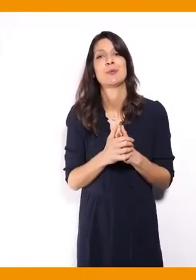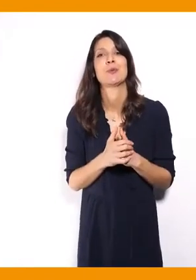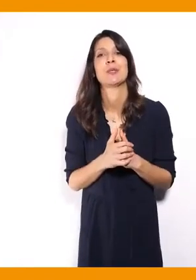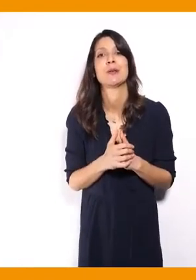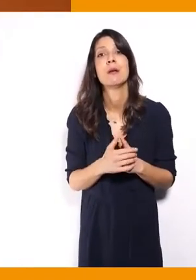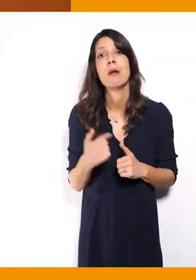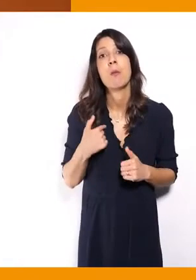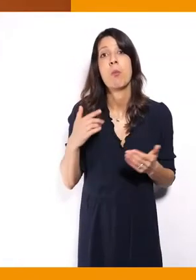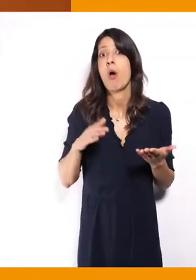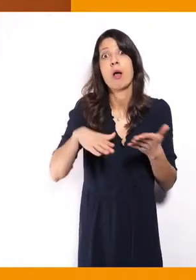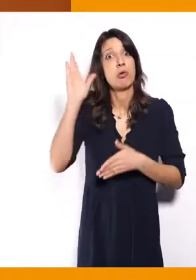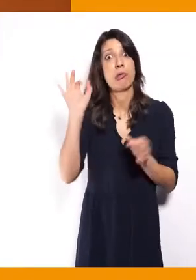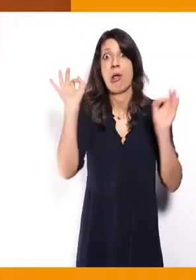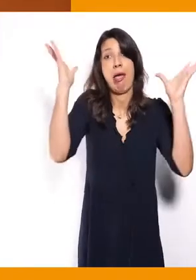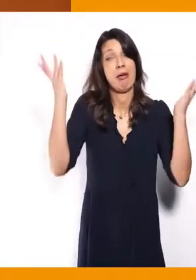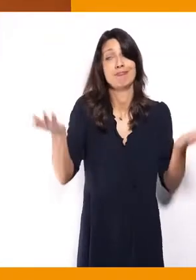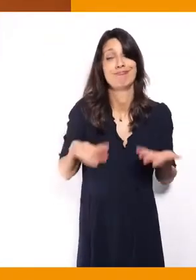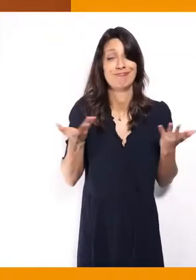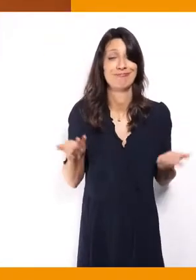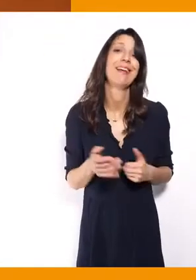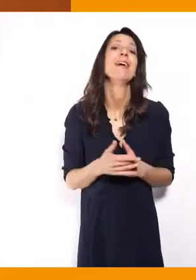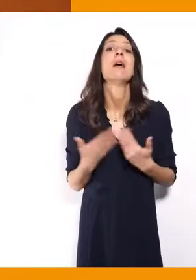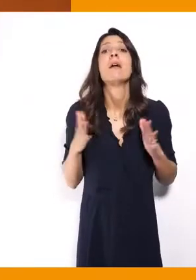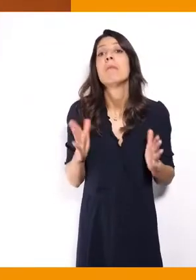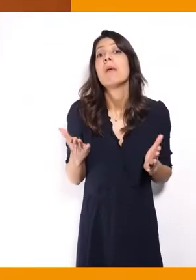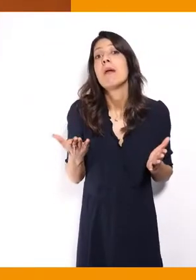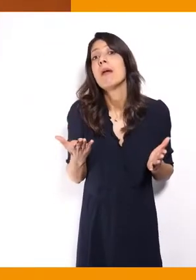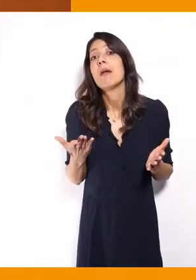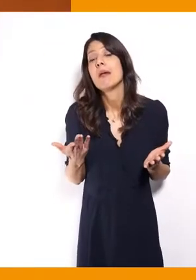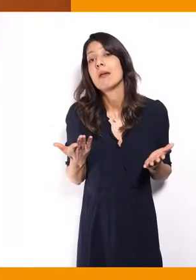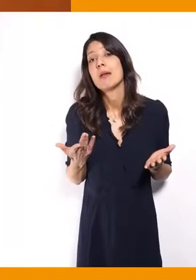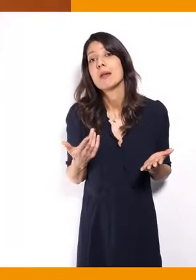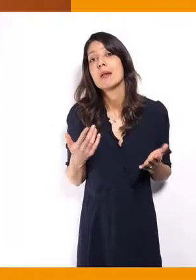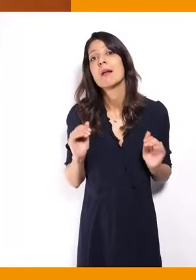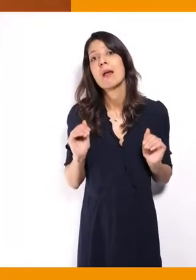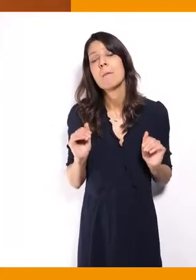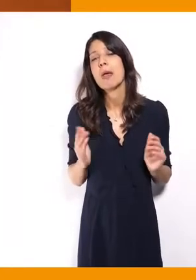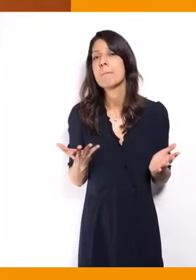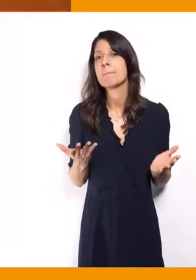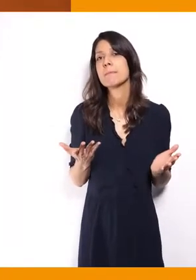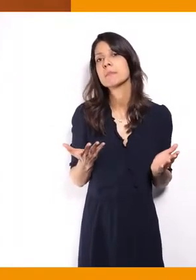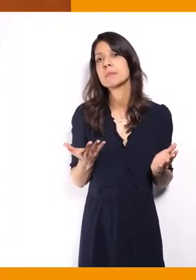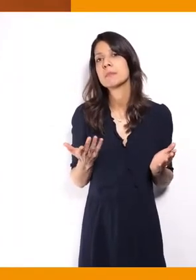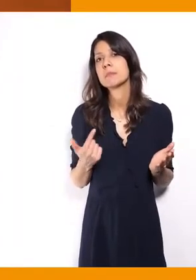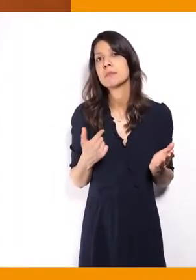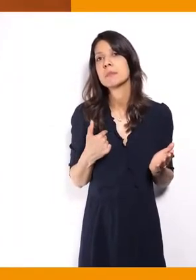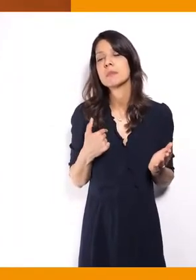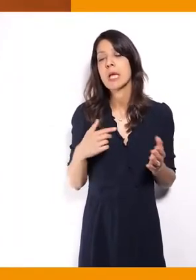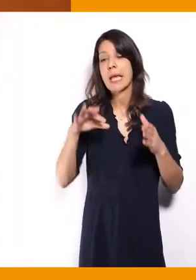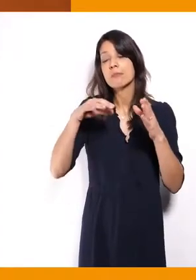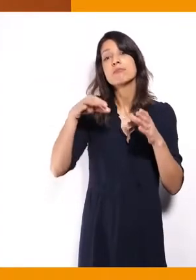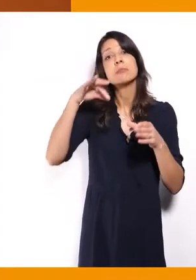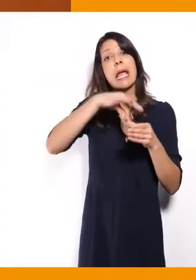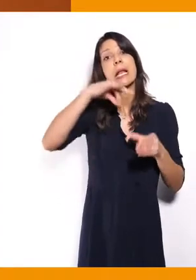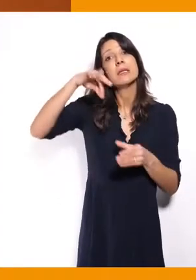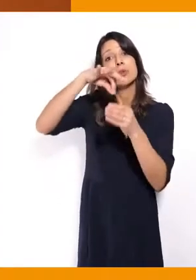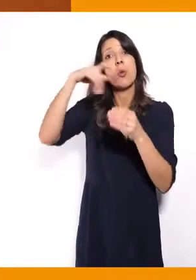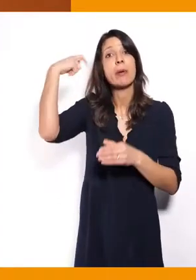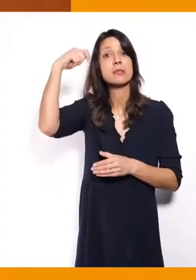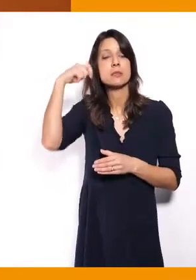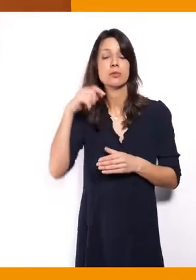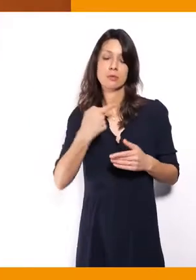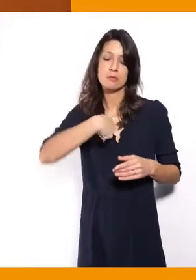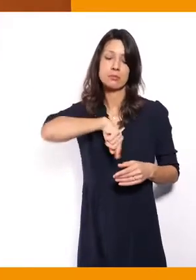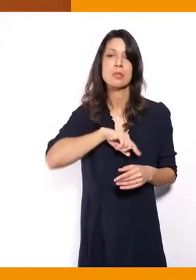je ne suis candidat à rien, en tout cas pas aujourd'hui, mais vraiment avec cette élection, le CNCPH a choisi